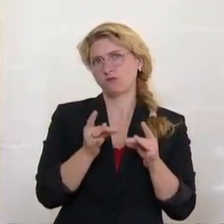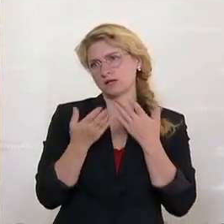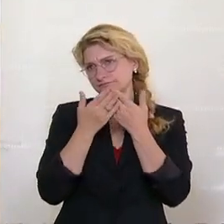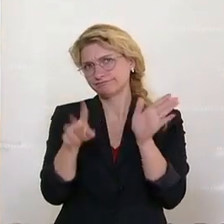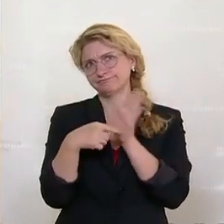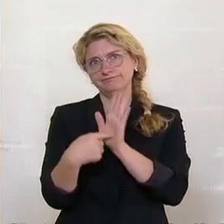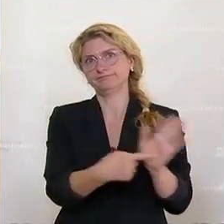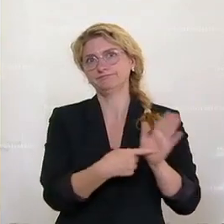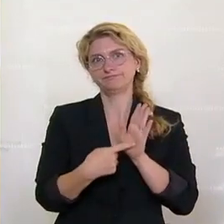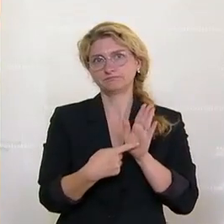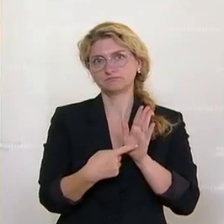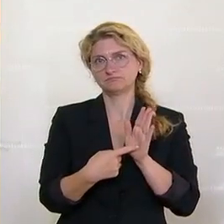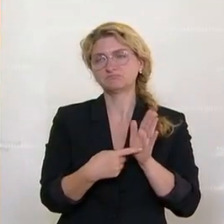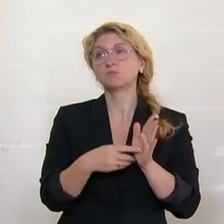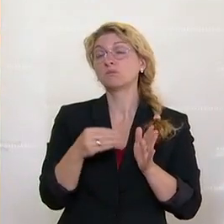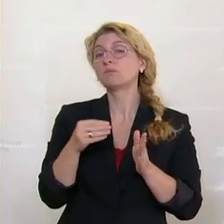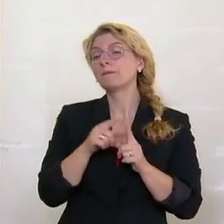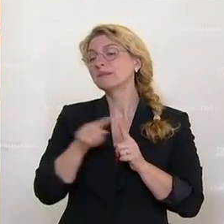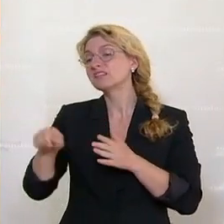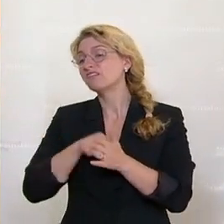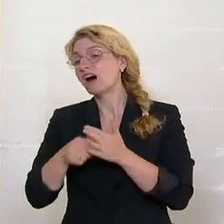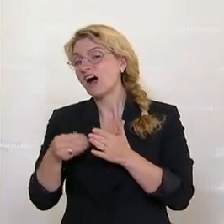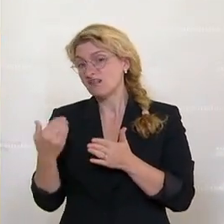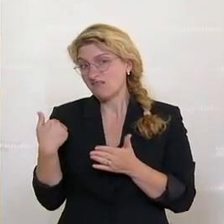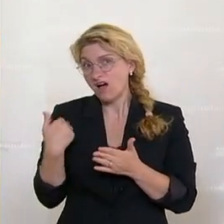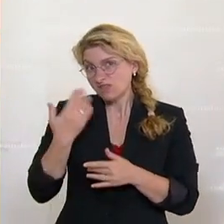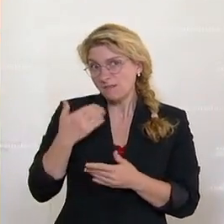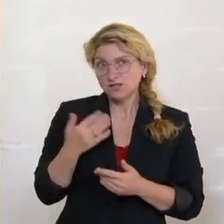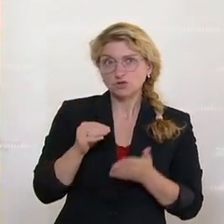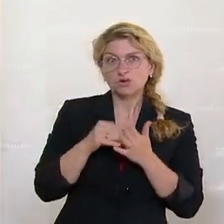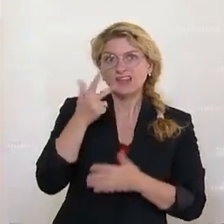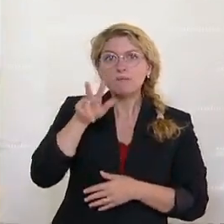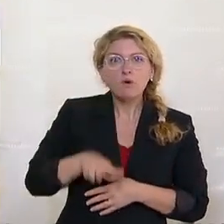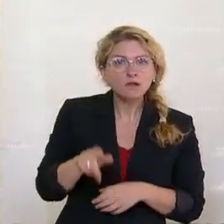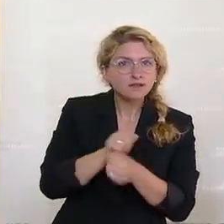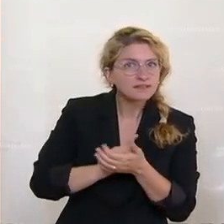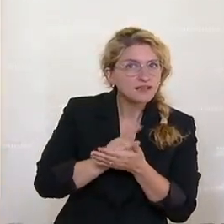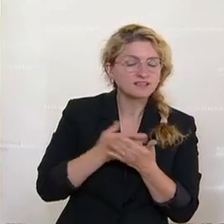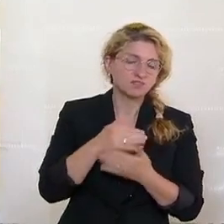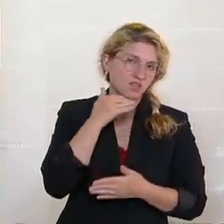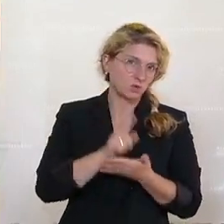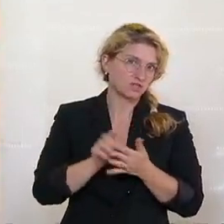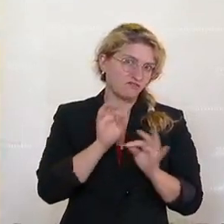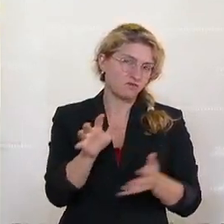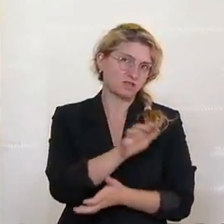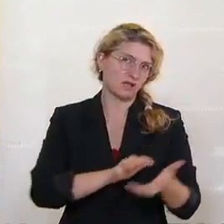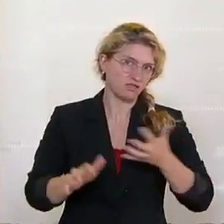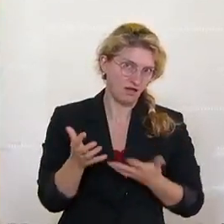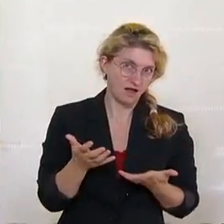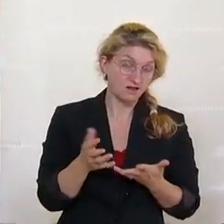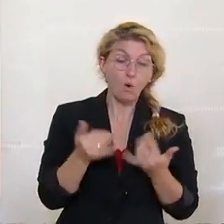Drei Monate Zeit wäre noch gewesen bis zur Wahl, also Zeit genug für einen Skandal. Aus heutiger Sicht ist eher wahrscheinlich,